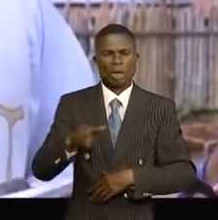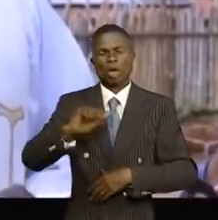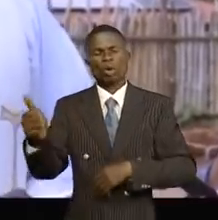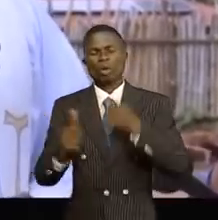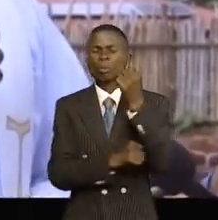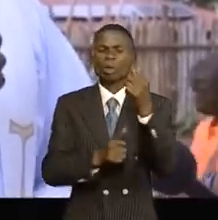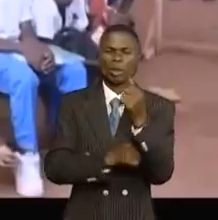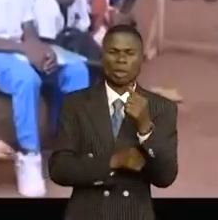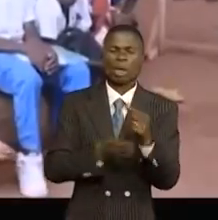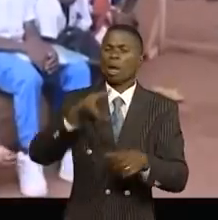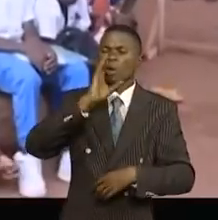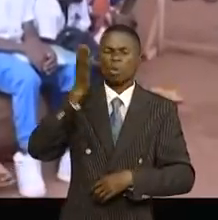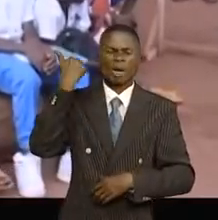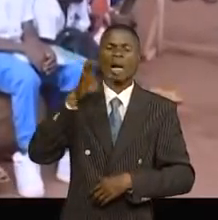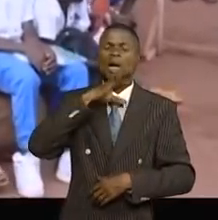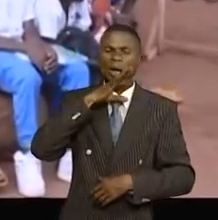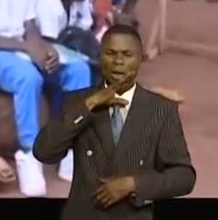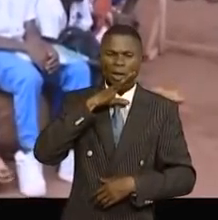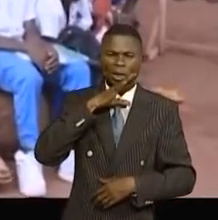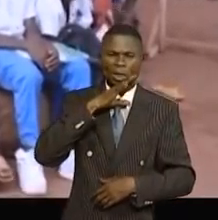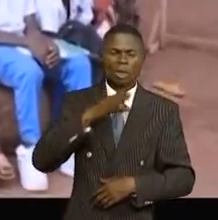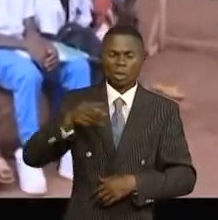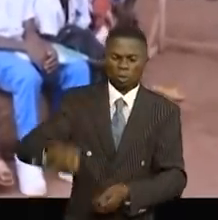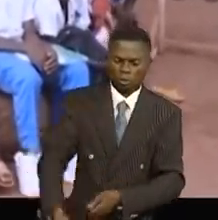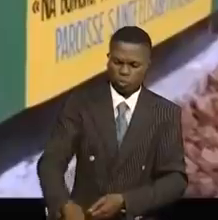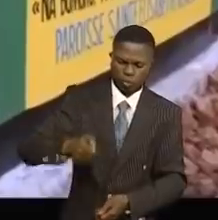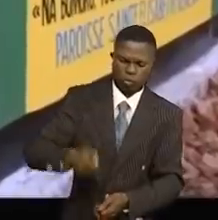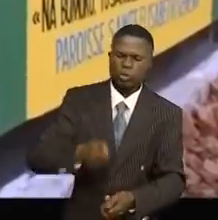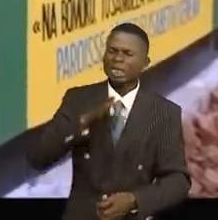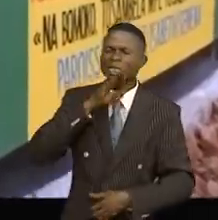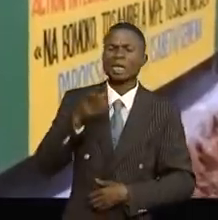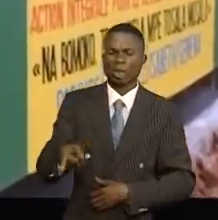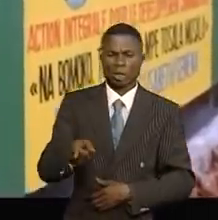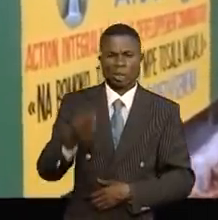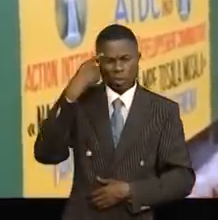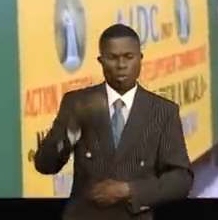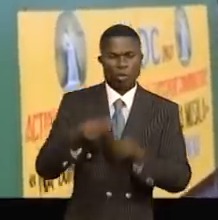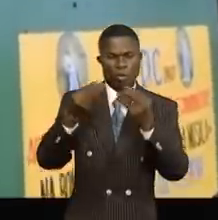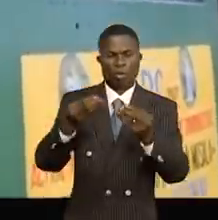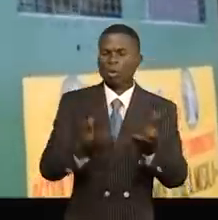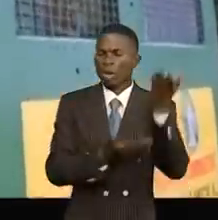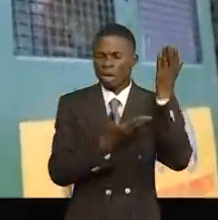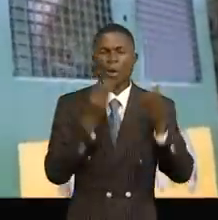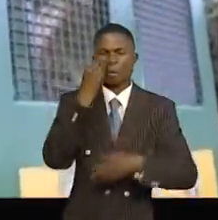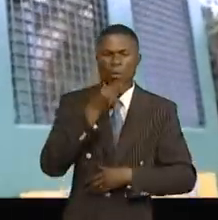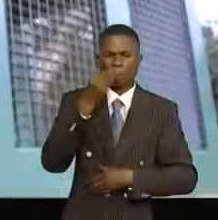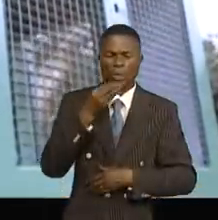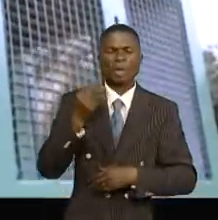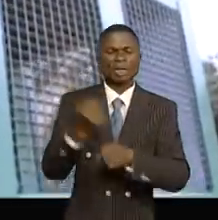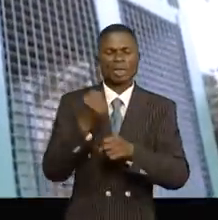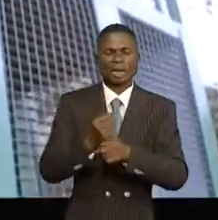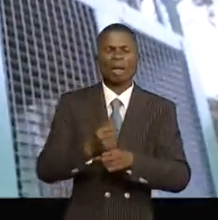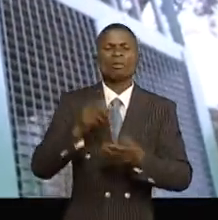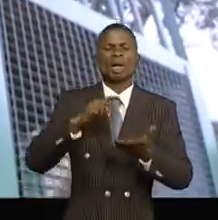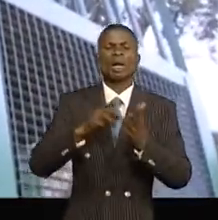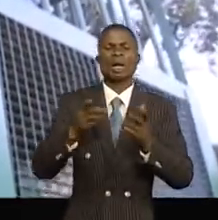personnes consommaient de l'eau sale d'un puits presque hors usage. Et pour donner un sens au slogan de son apostolat, il